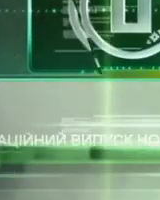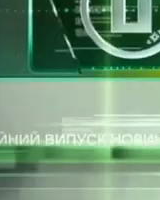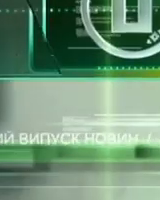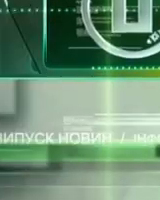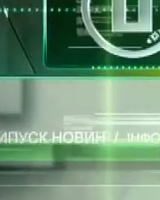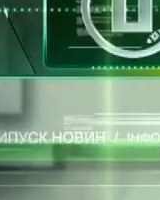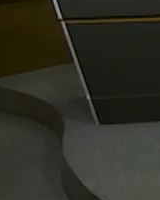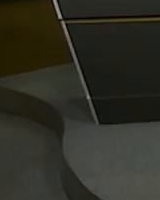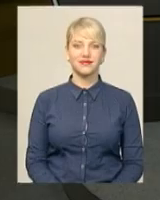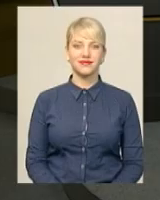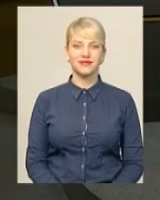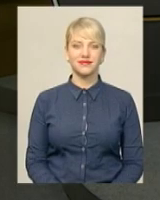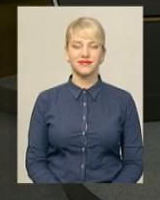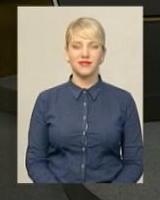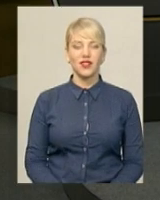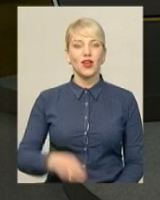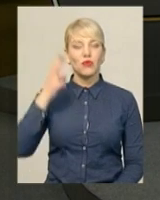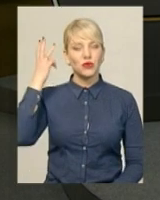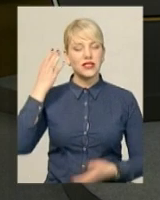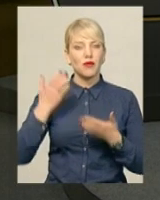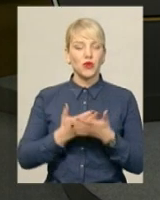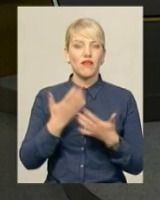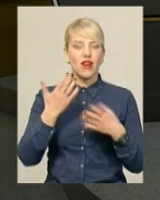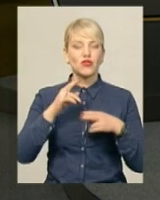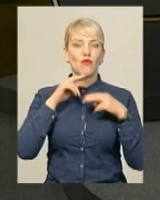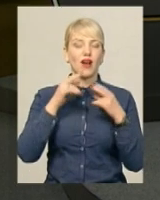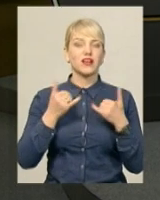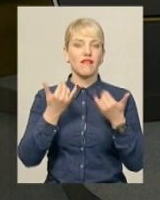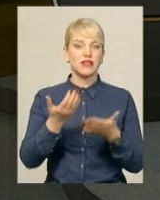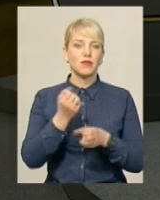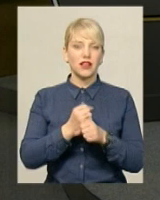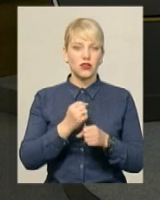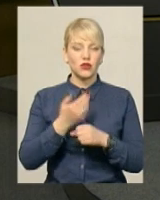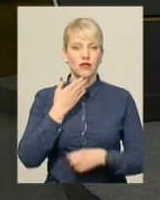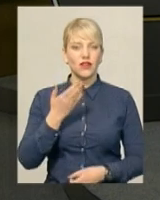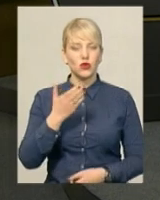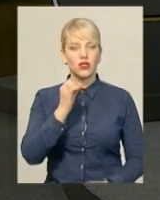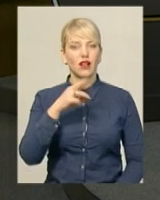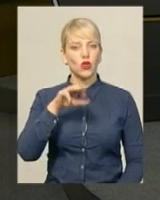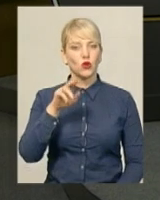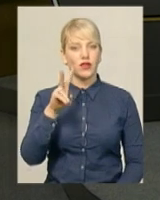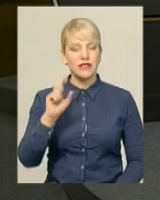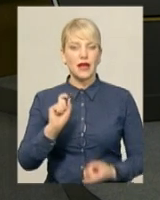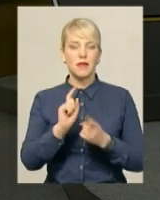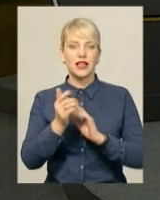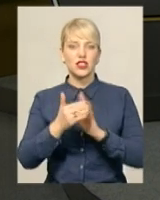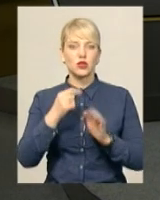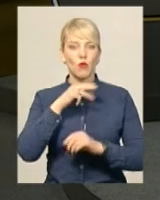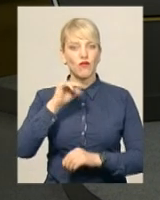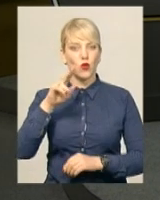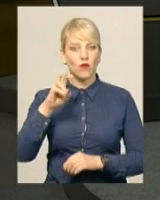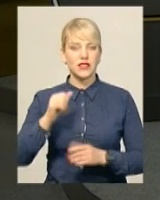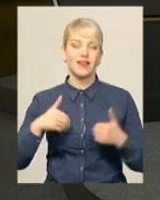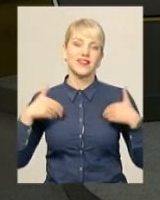Музика Подільська панорама, до вашої уваги. В студії працюють ведуча Ярослава Антошевська, перекладач на жестову мову Оксана